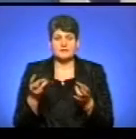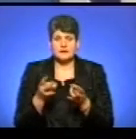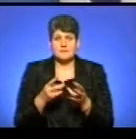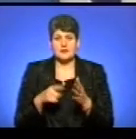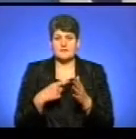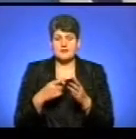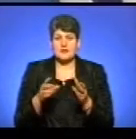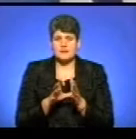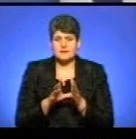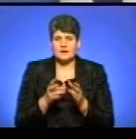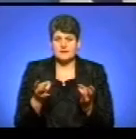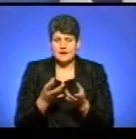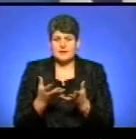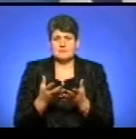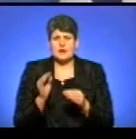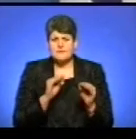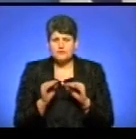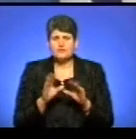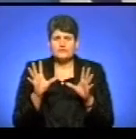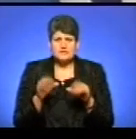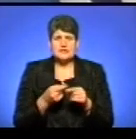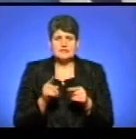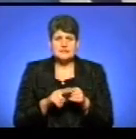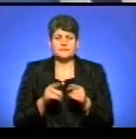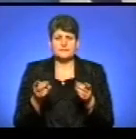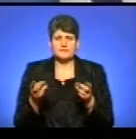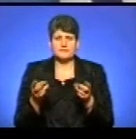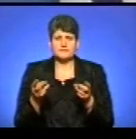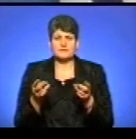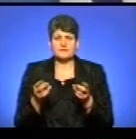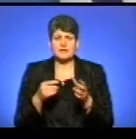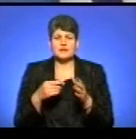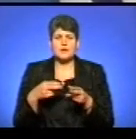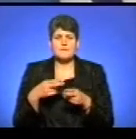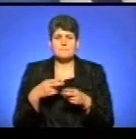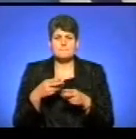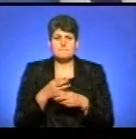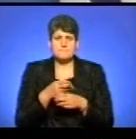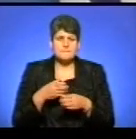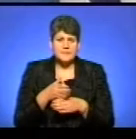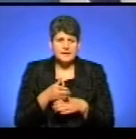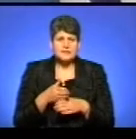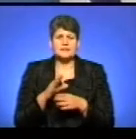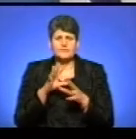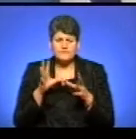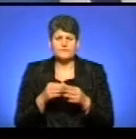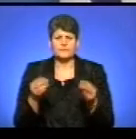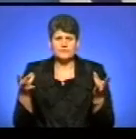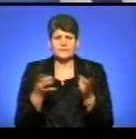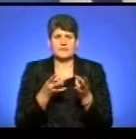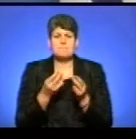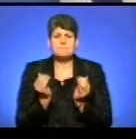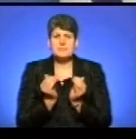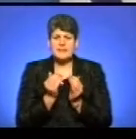треба, комплектуючі до цих складових, до тих самих бензопіл, генераторів. Воно все потрібно, розумієте, маленька